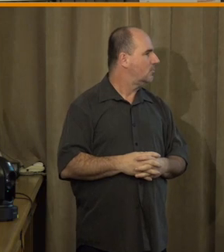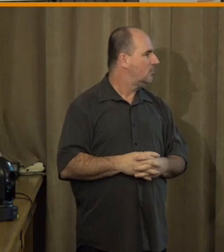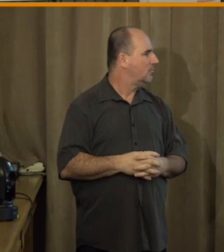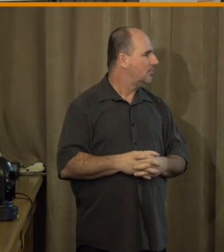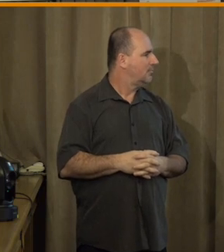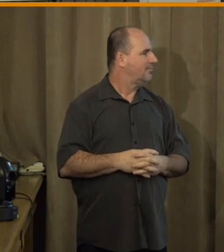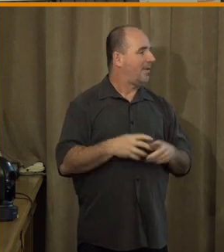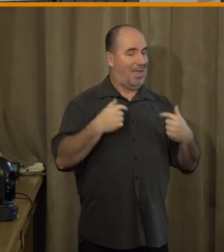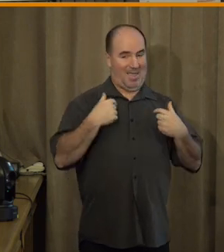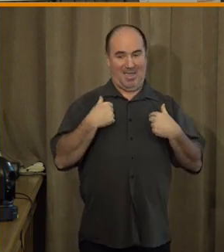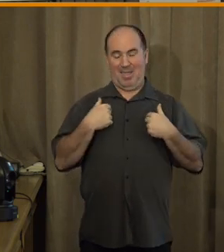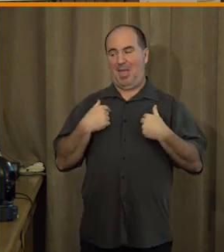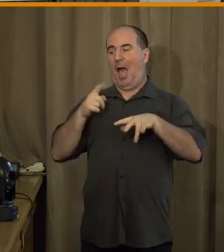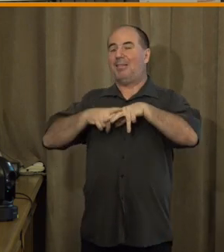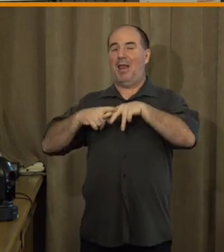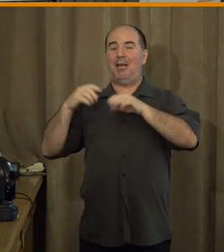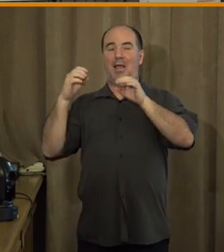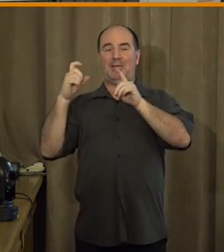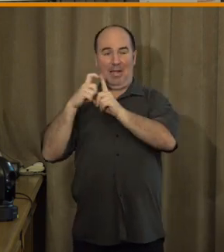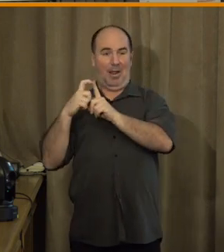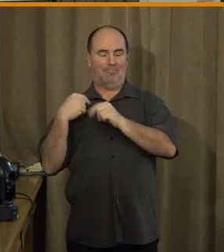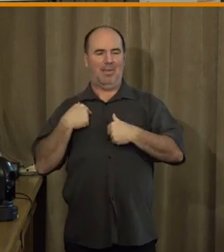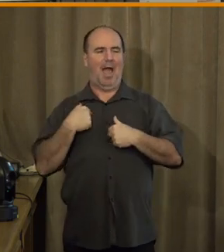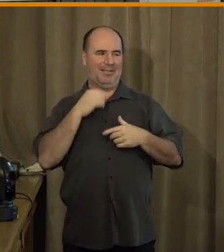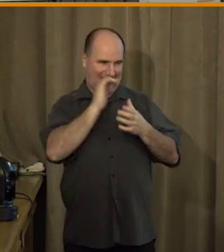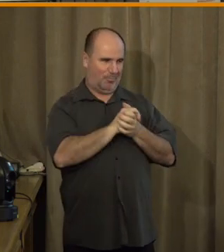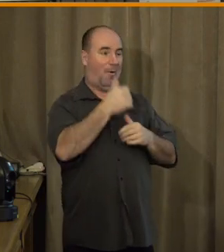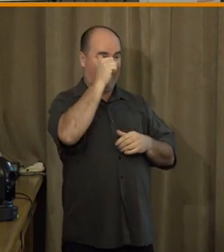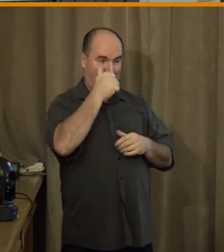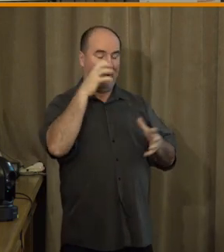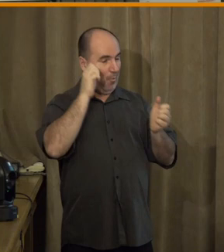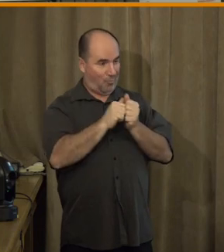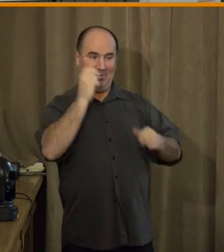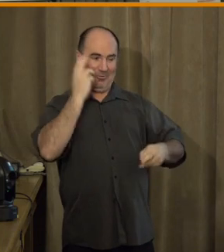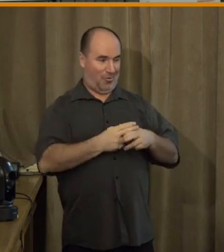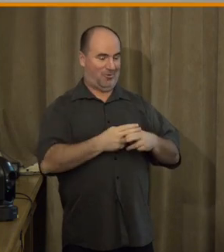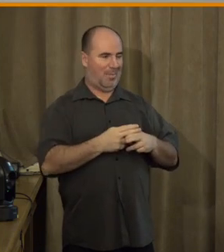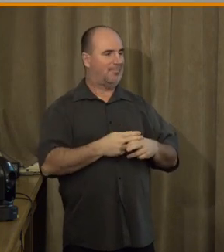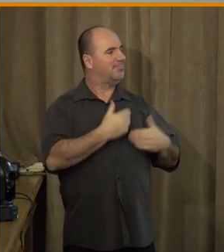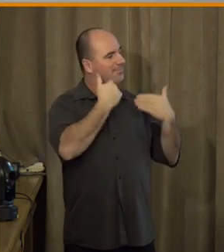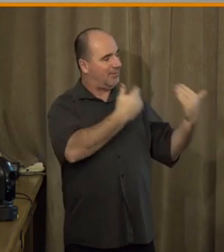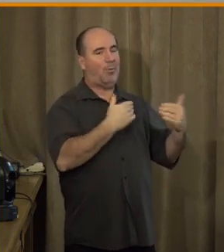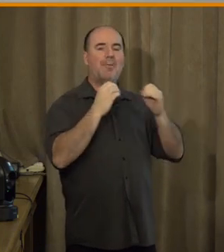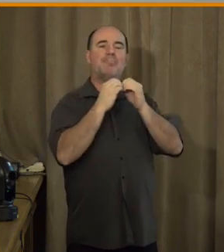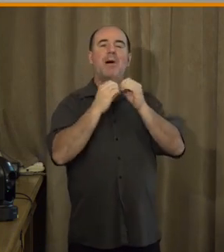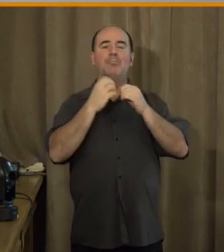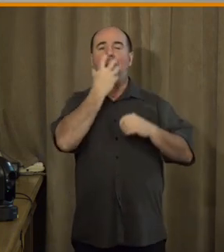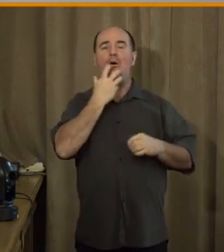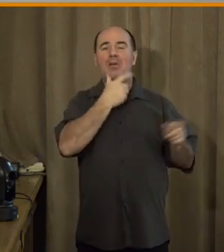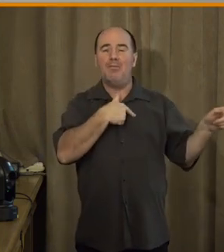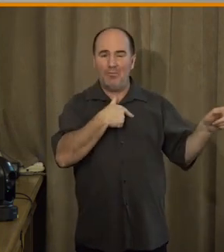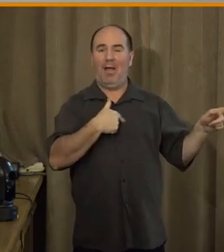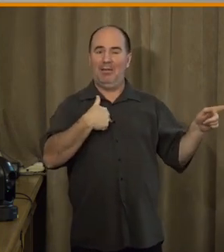v jednu skončíme, to určitě z kolegy. Děkuji moc Barboře Hořavové z Nadace OSF za prezentace velmi zajímavých dat, jen řeknu, že je to